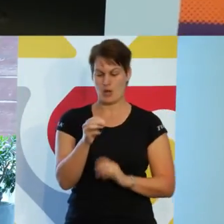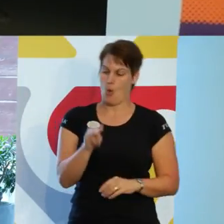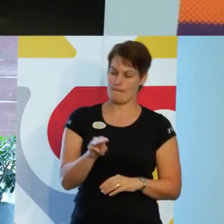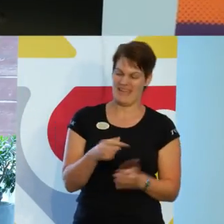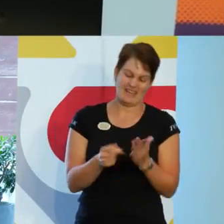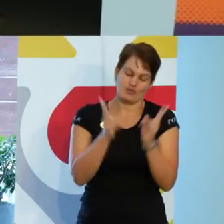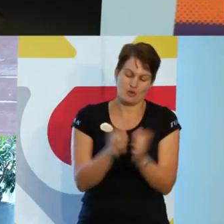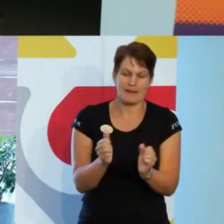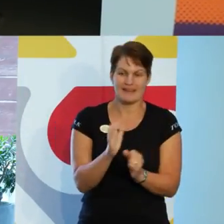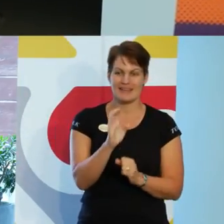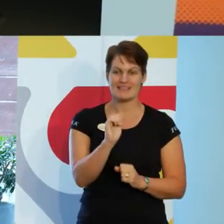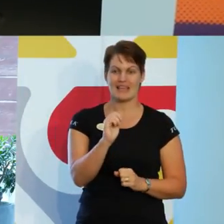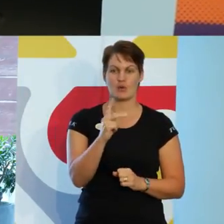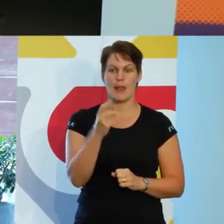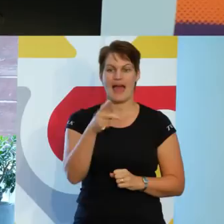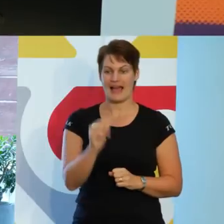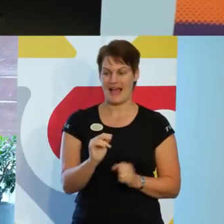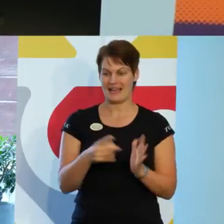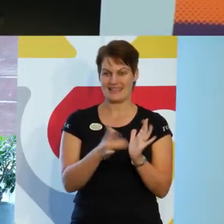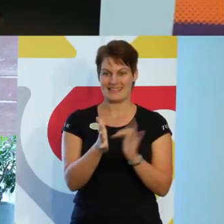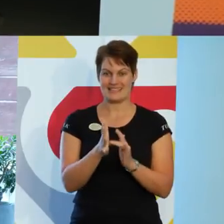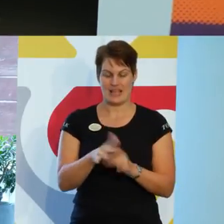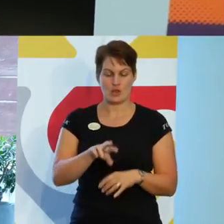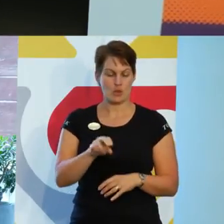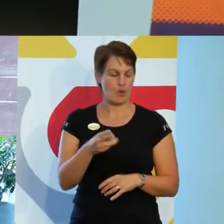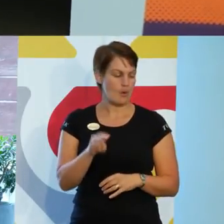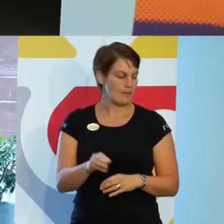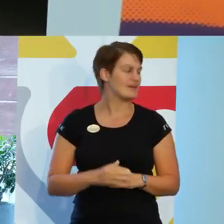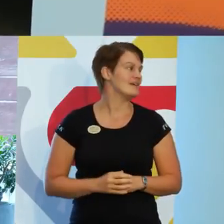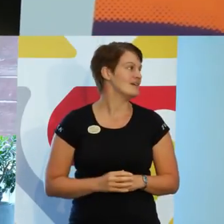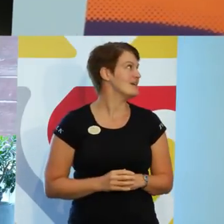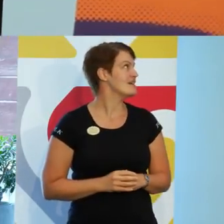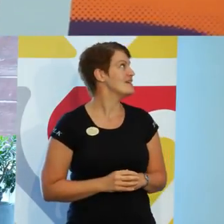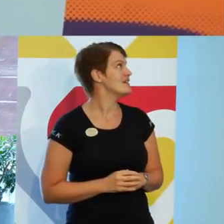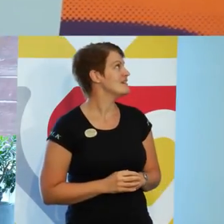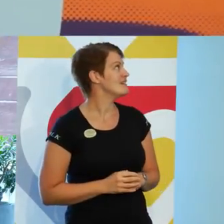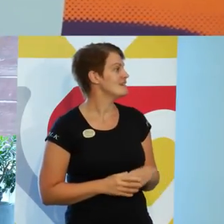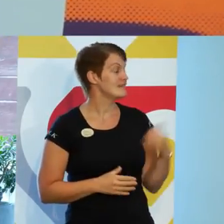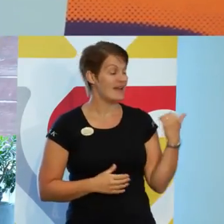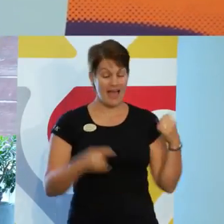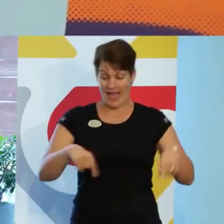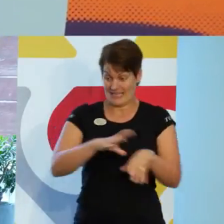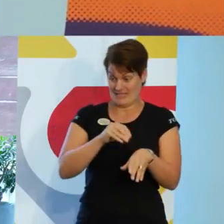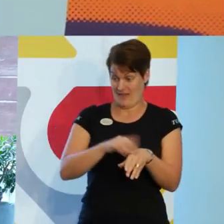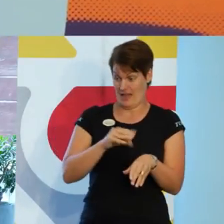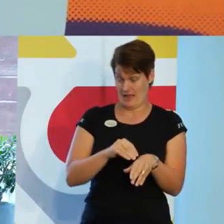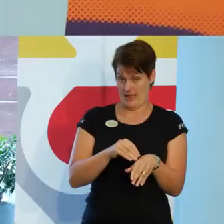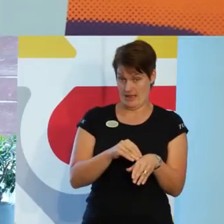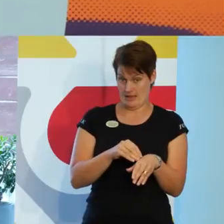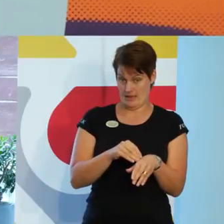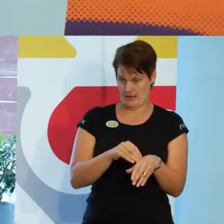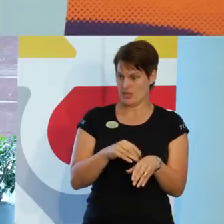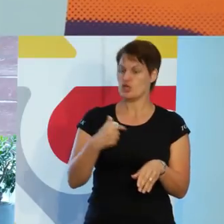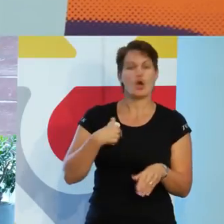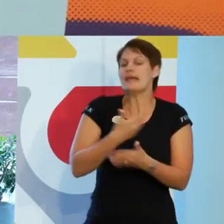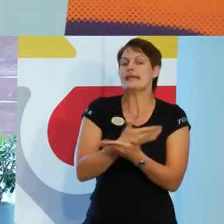Den sekulära kristenhetsnormen. Den normen i Sverige är att man inte är